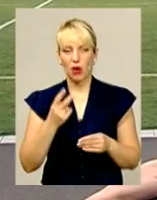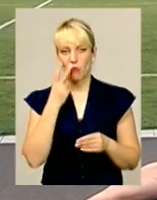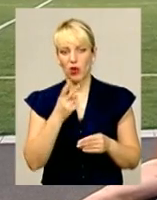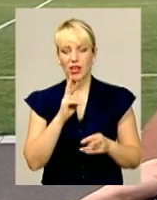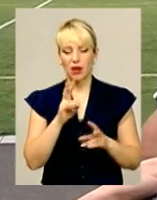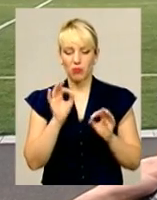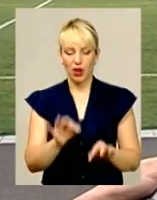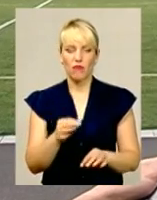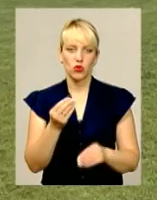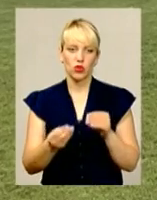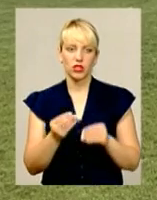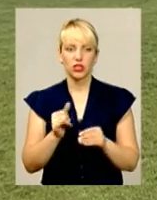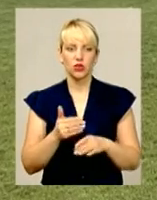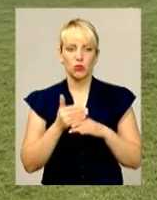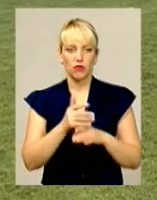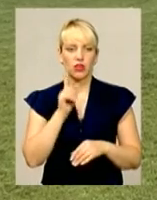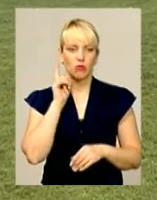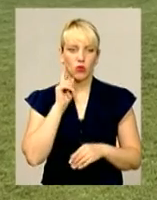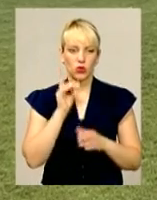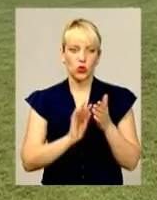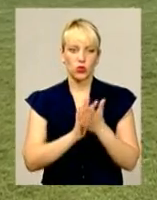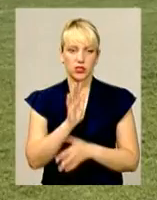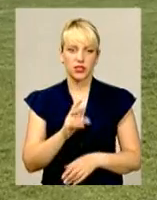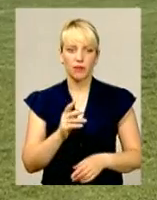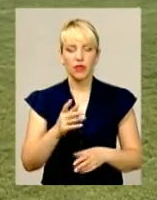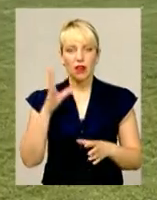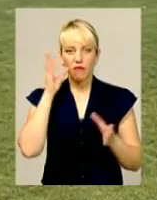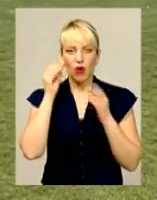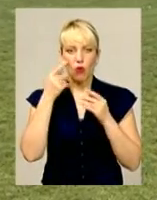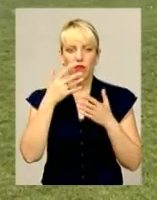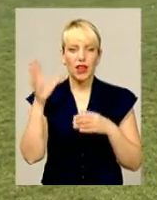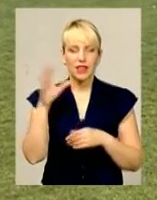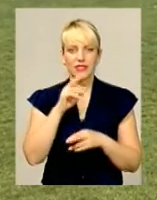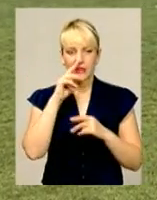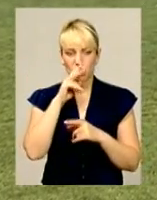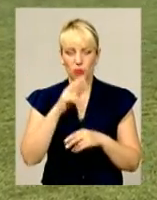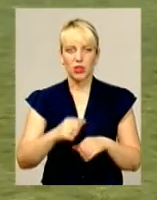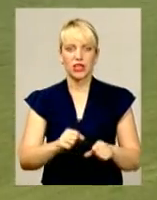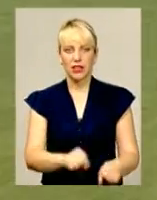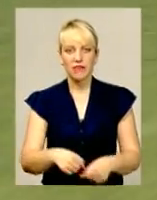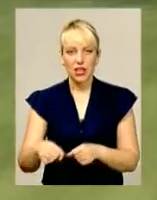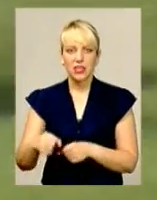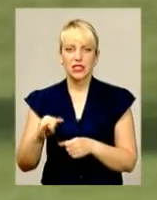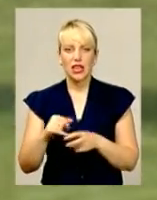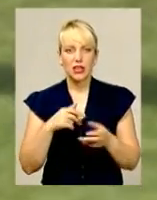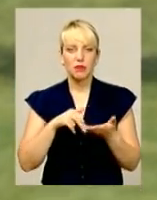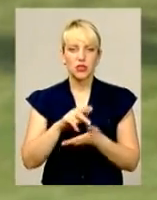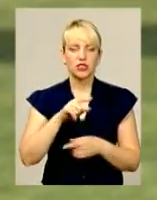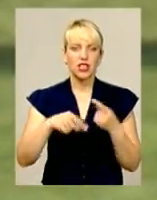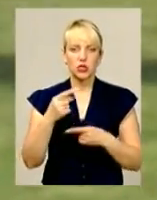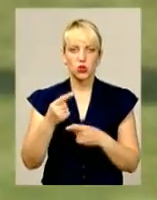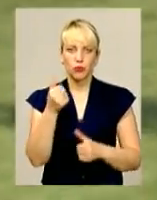правильно грати і, як то кажуть, допомагав молоді рости далі. Врахували всі помилки, вдягли бутси і вперед готуватися до наступних ігор.